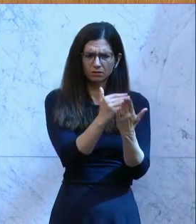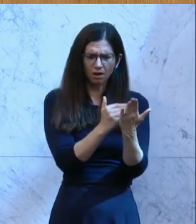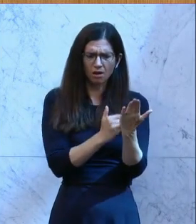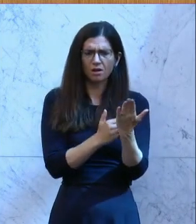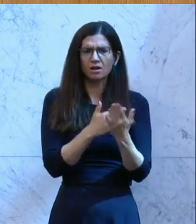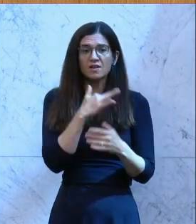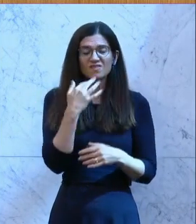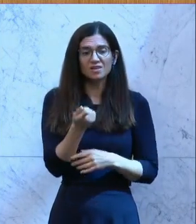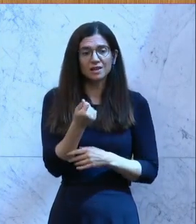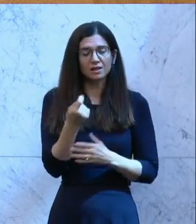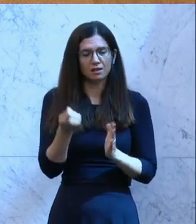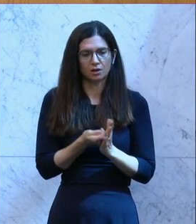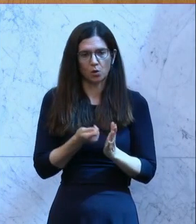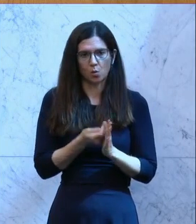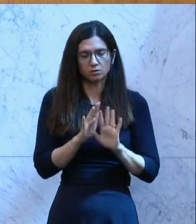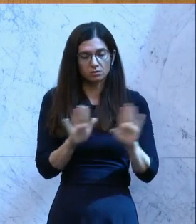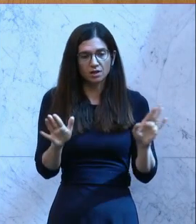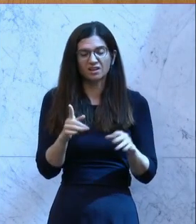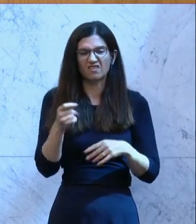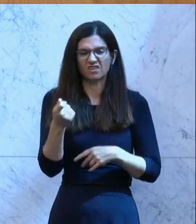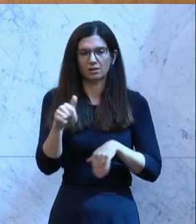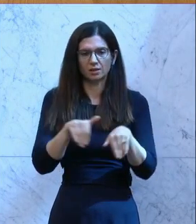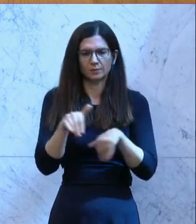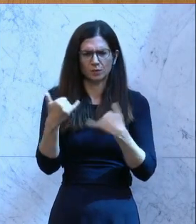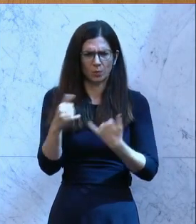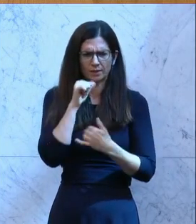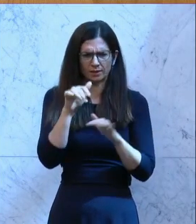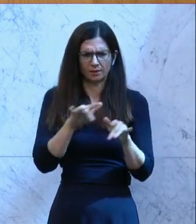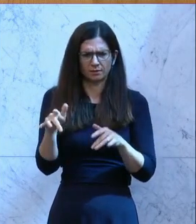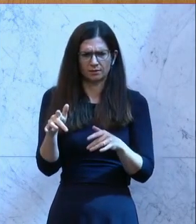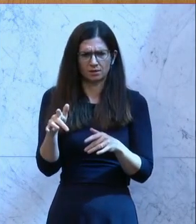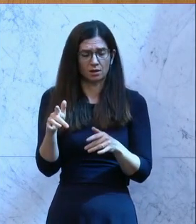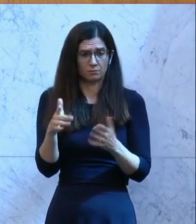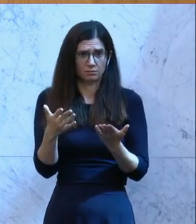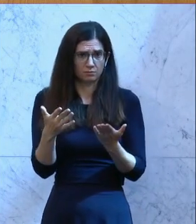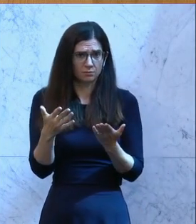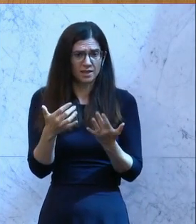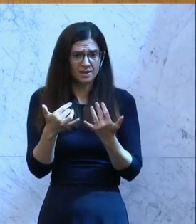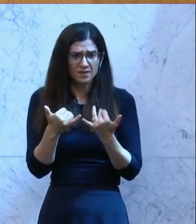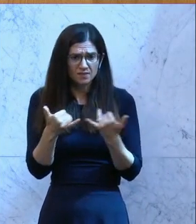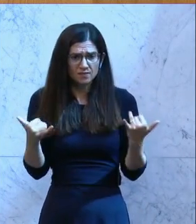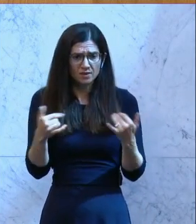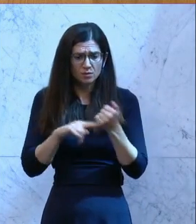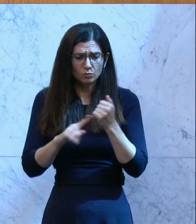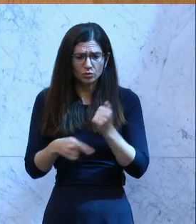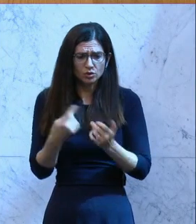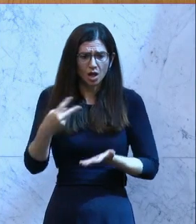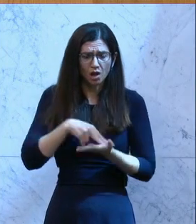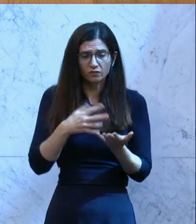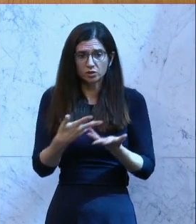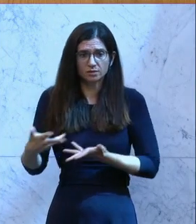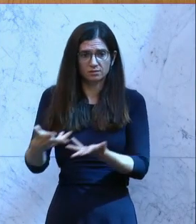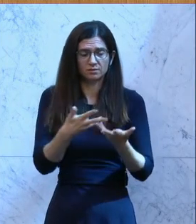wahnsinnig viel Geld gekostet. Der Finanzminister, der jetzt nicht da ist, weiß überhaupt noch nicht mehr, wie er ein Budget aufstellen soll.